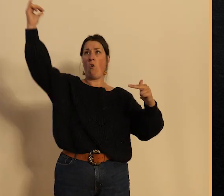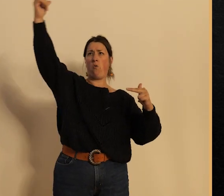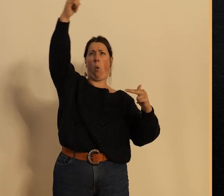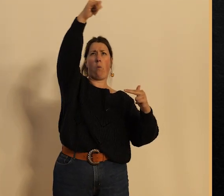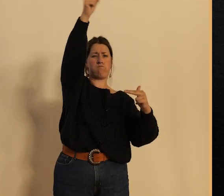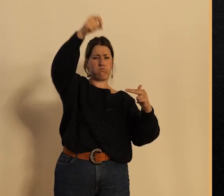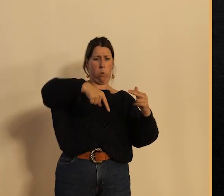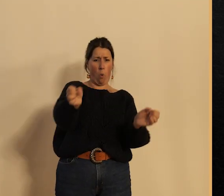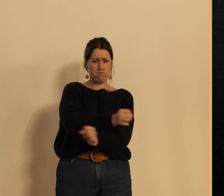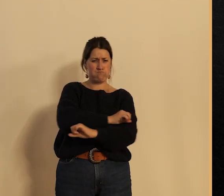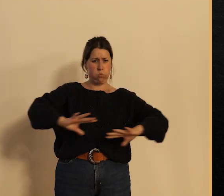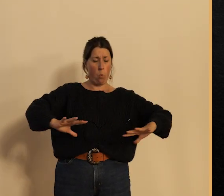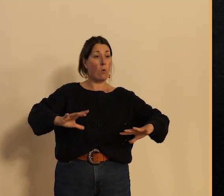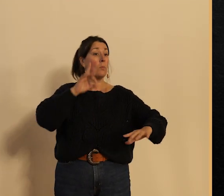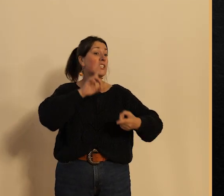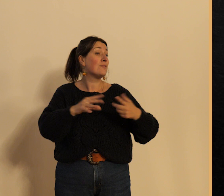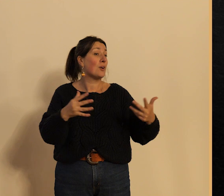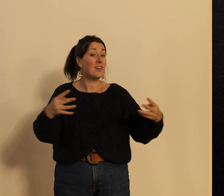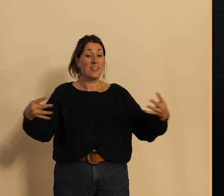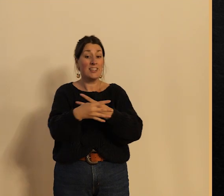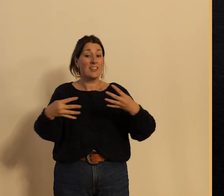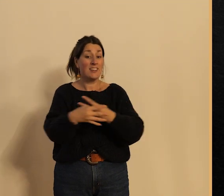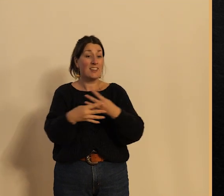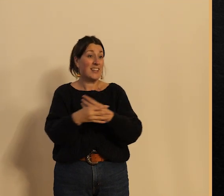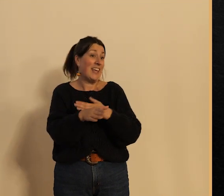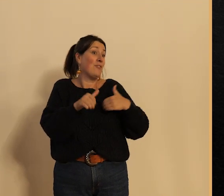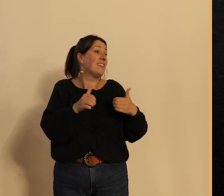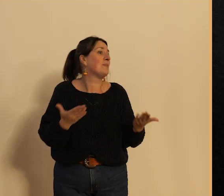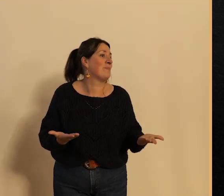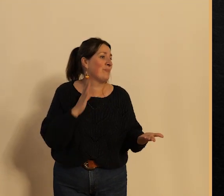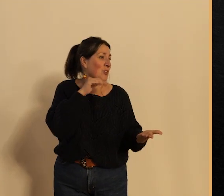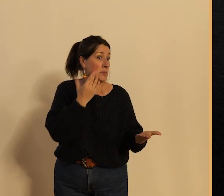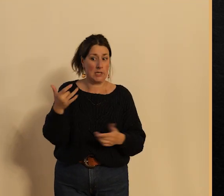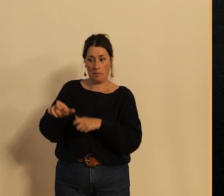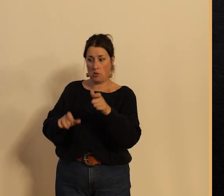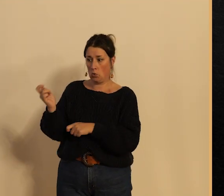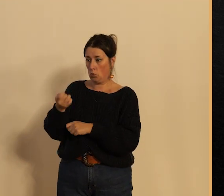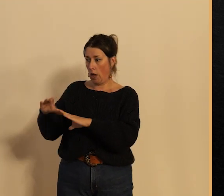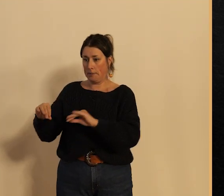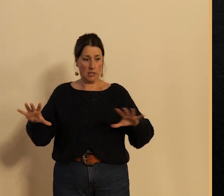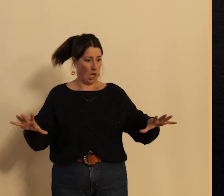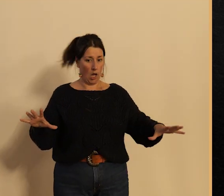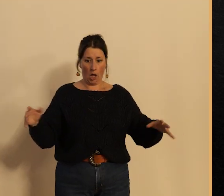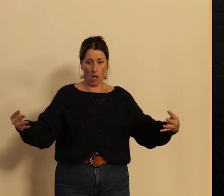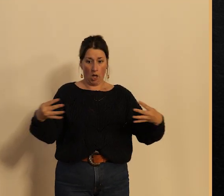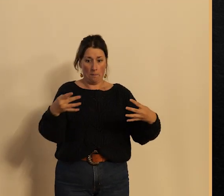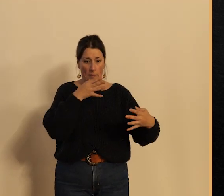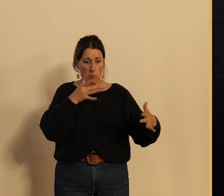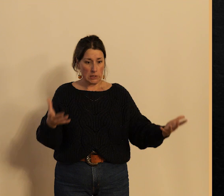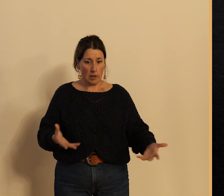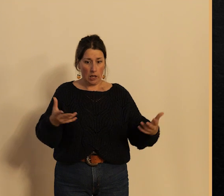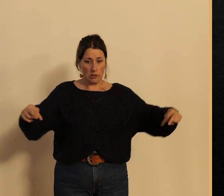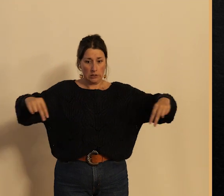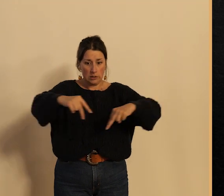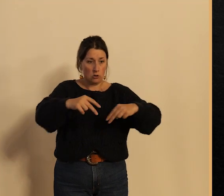les points de circulation et donc les Tourangeaux ne peuvent plus circuler comme d'habitude et franchir le